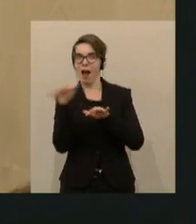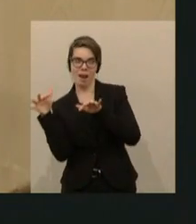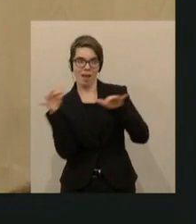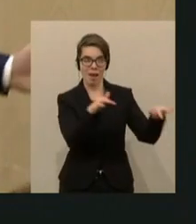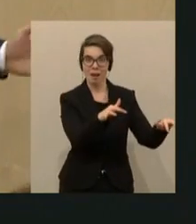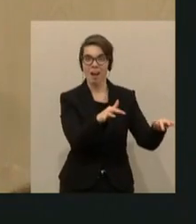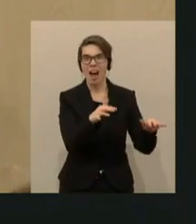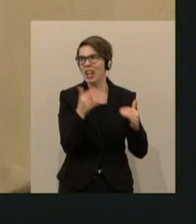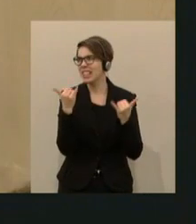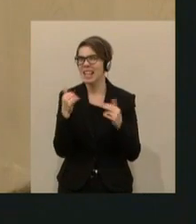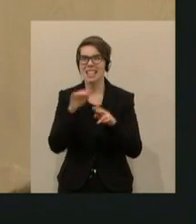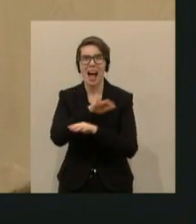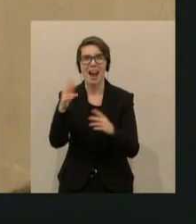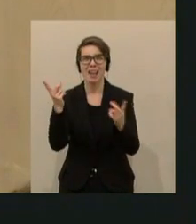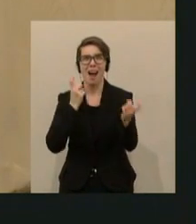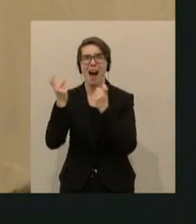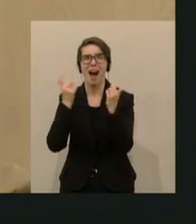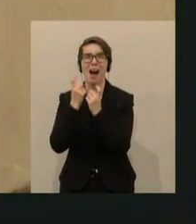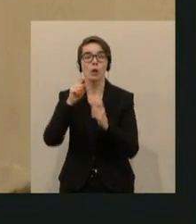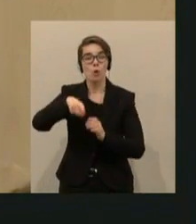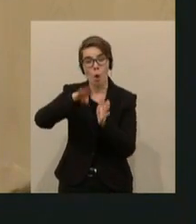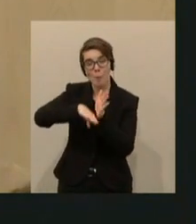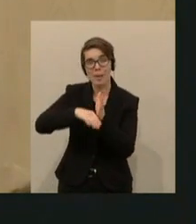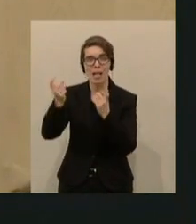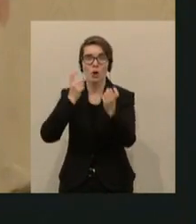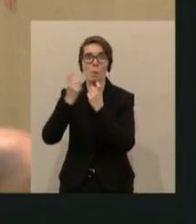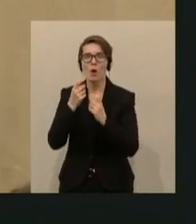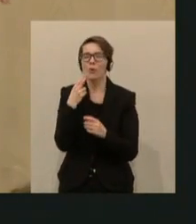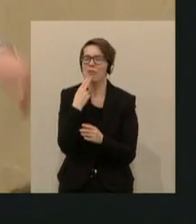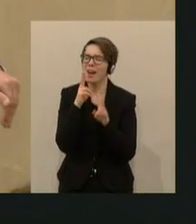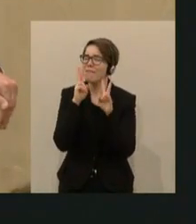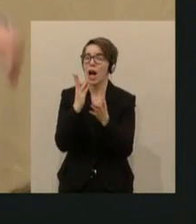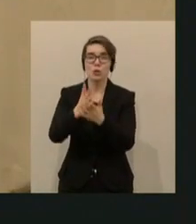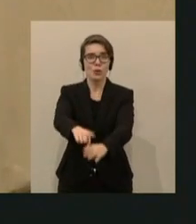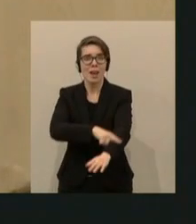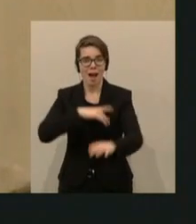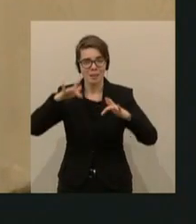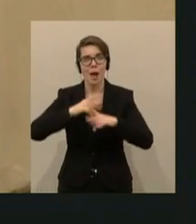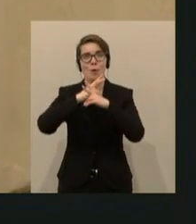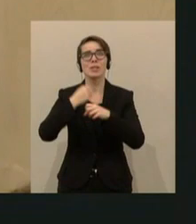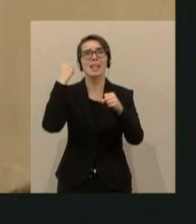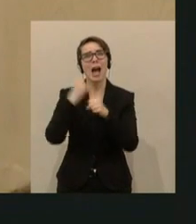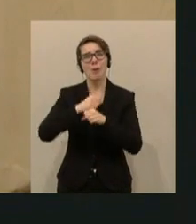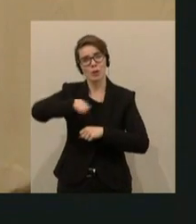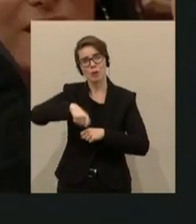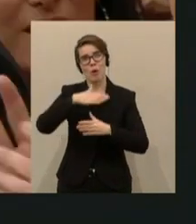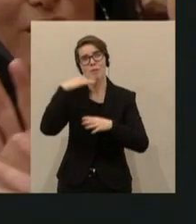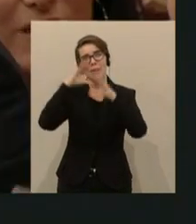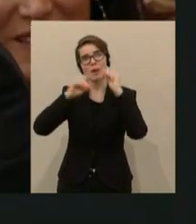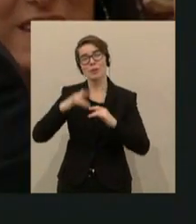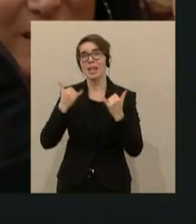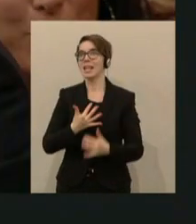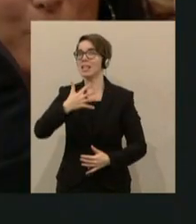Köche, Billigköche reinkommen, noch und nöcher. Und die armen Köche, die schon hier sind, erst recht keinen Job kriegen. Das ist die